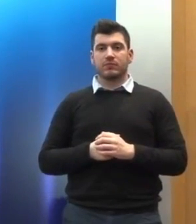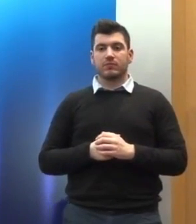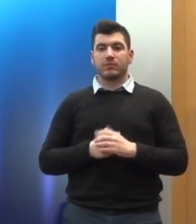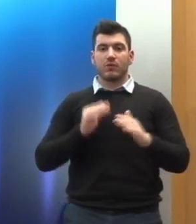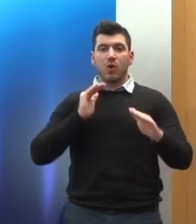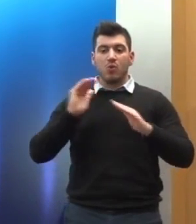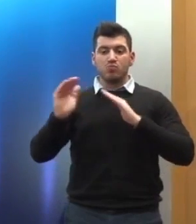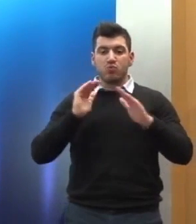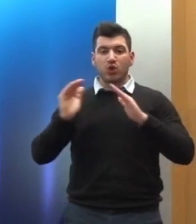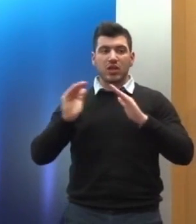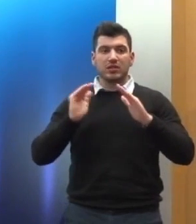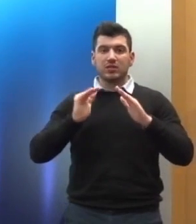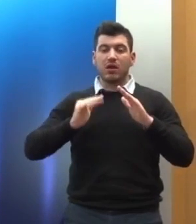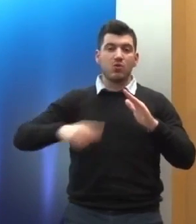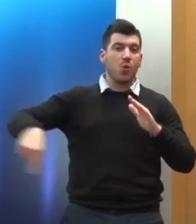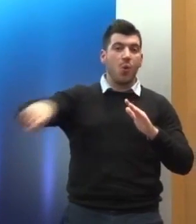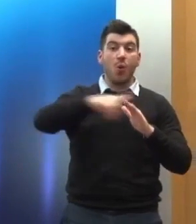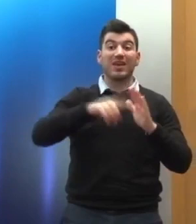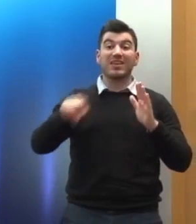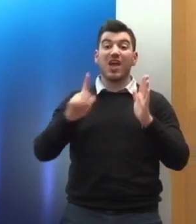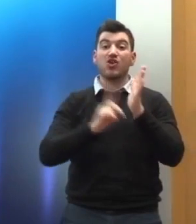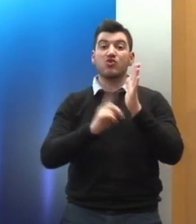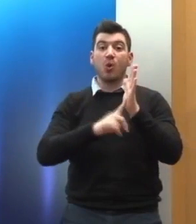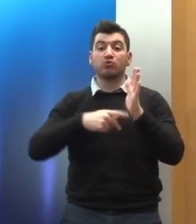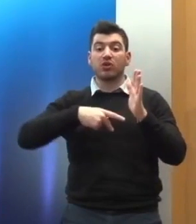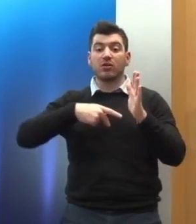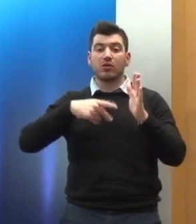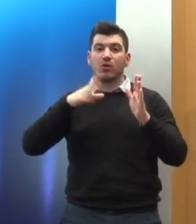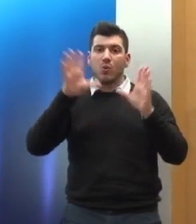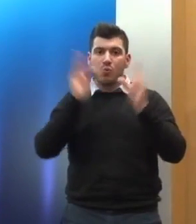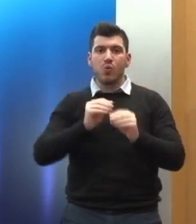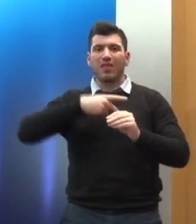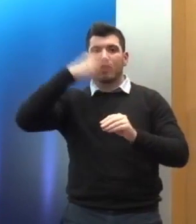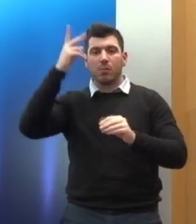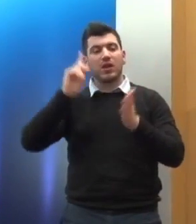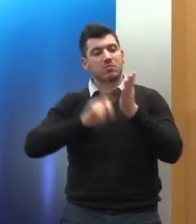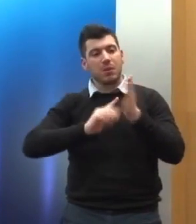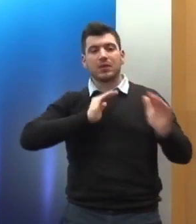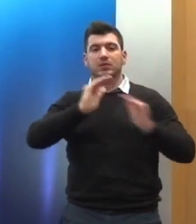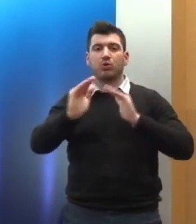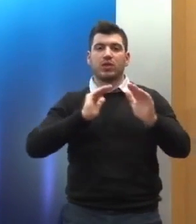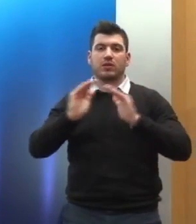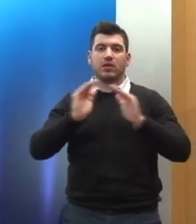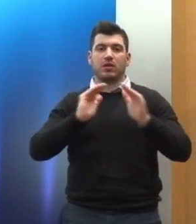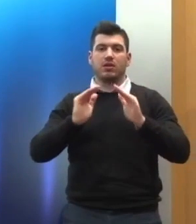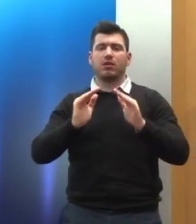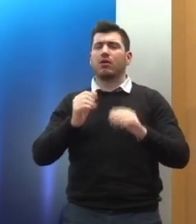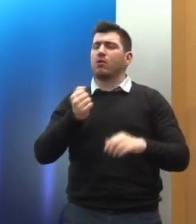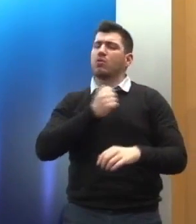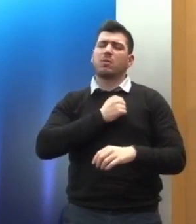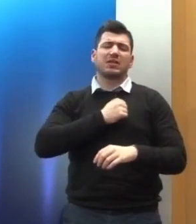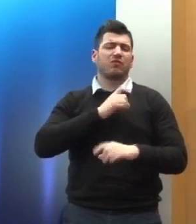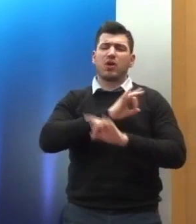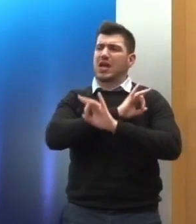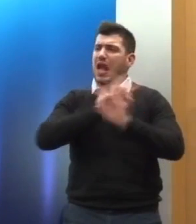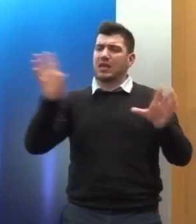και η πιστή εφαρμογή των δικαιωμάτων. Και δεν πιστεύω προσωπικά ούτε κανείς μας στην κυβέρνηση ότι υπάρχει οποιαδήποτε